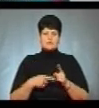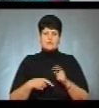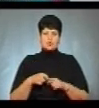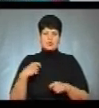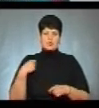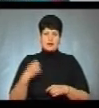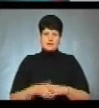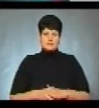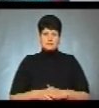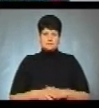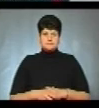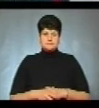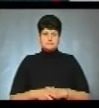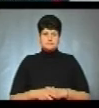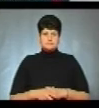кілометрів.